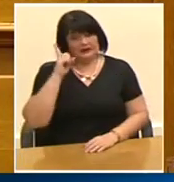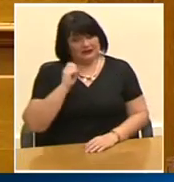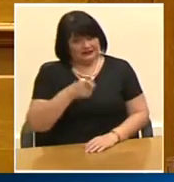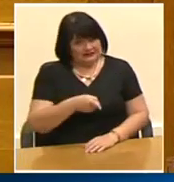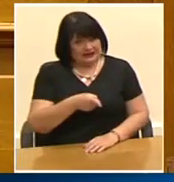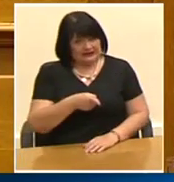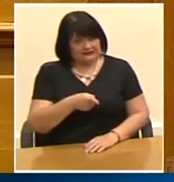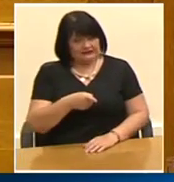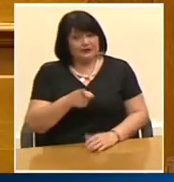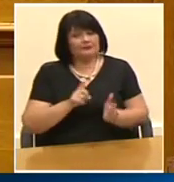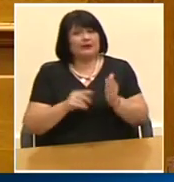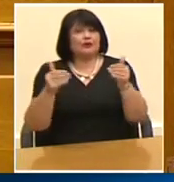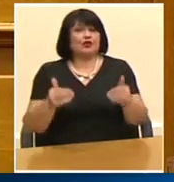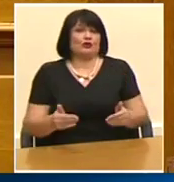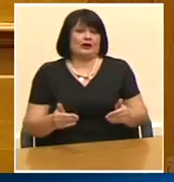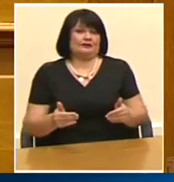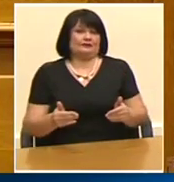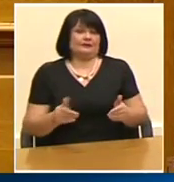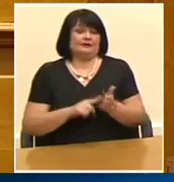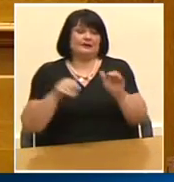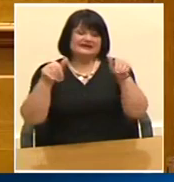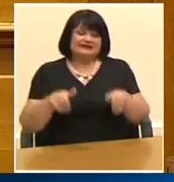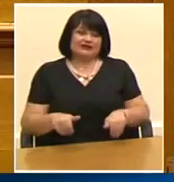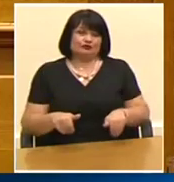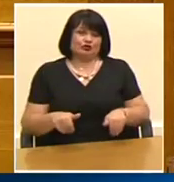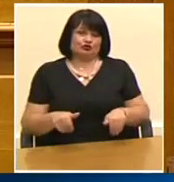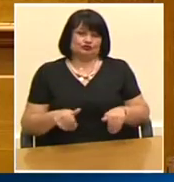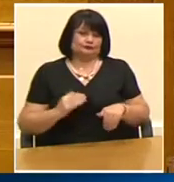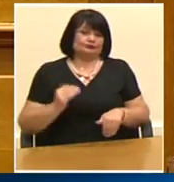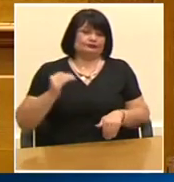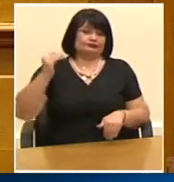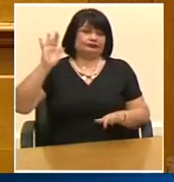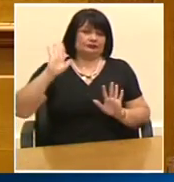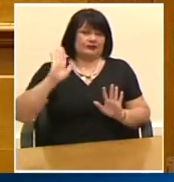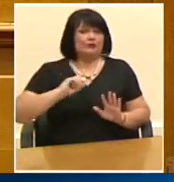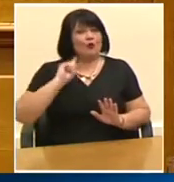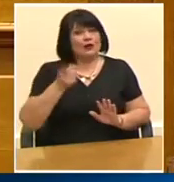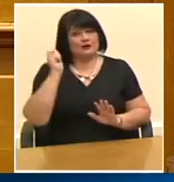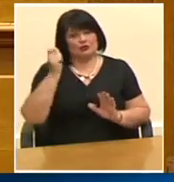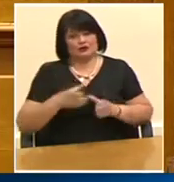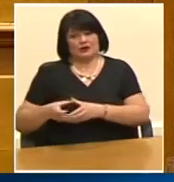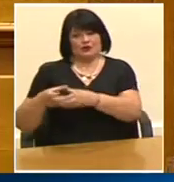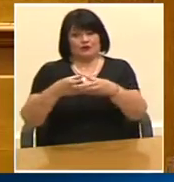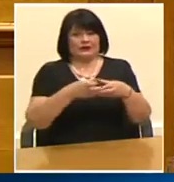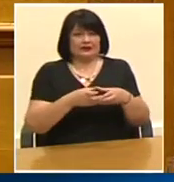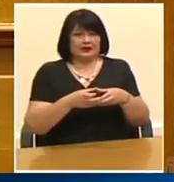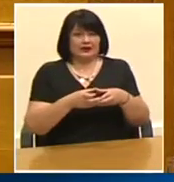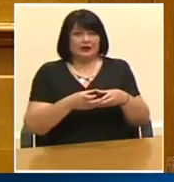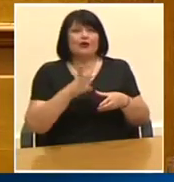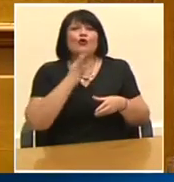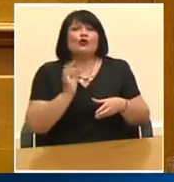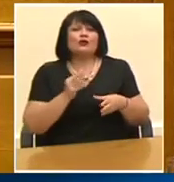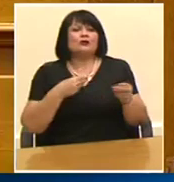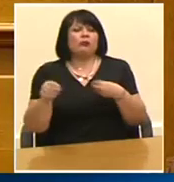όρια είναι εκεί για να γίνονται σεβαστά από κάθε πολιτική παράταξη Όχι για να γίνονται λάστιχο